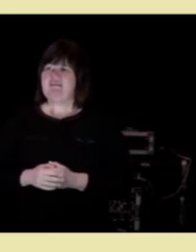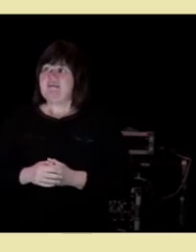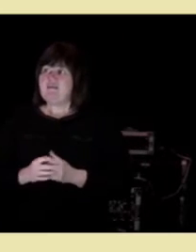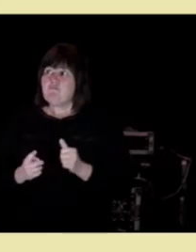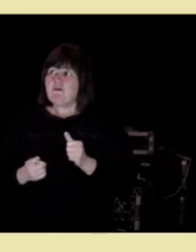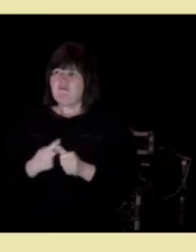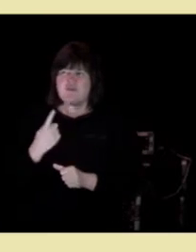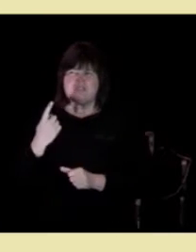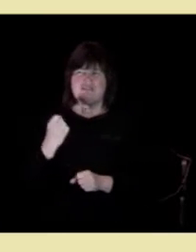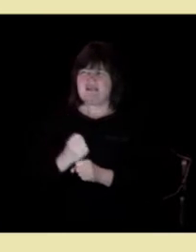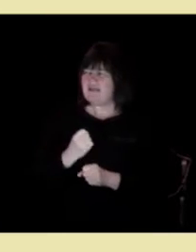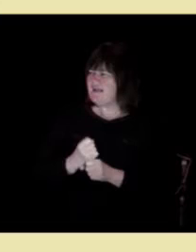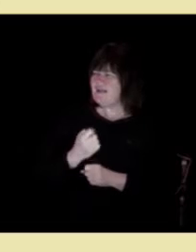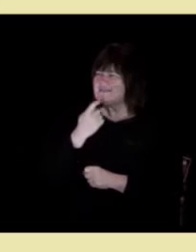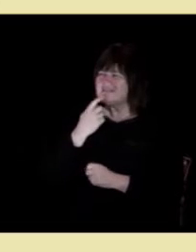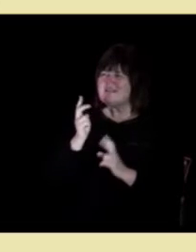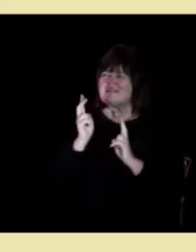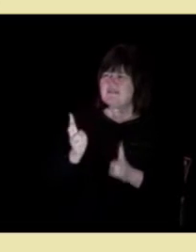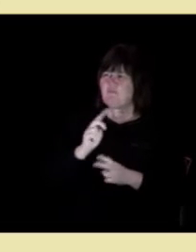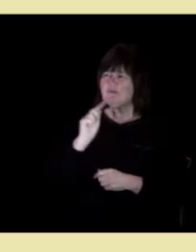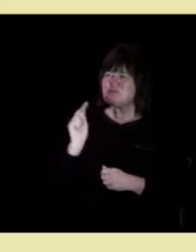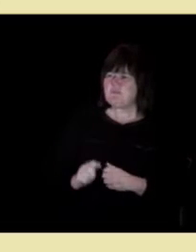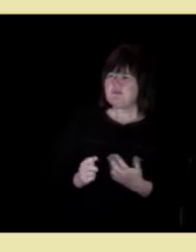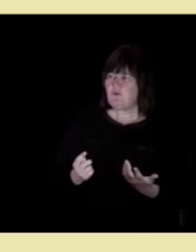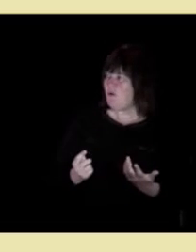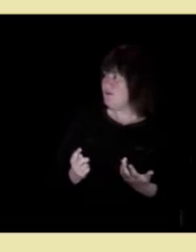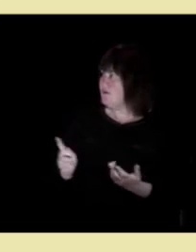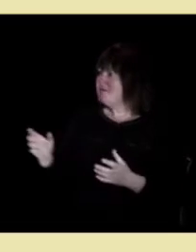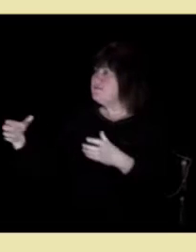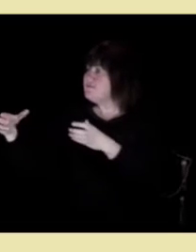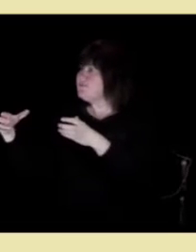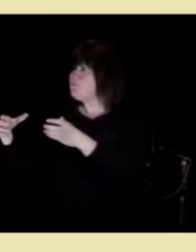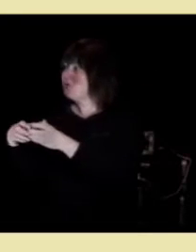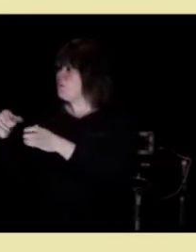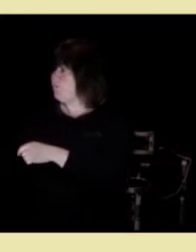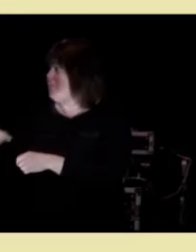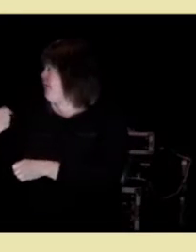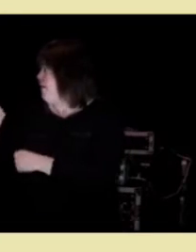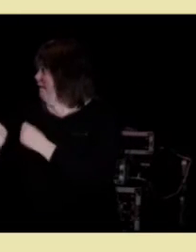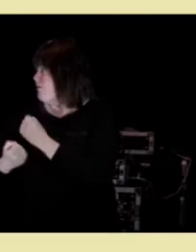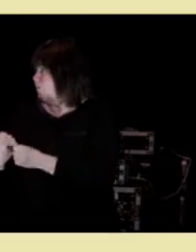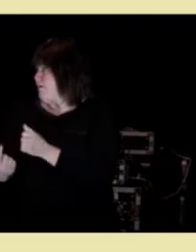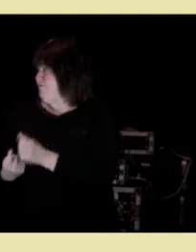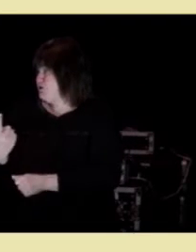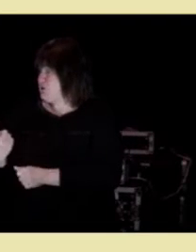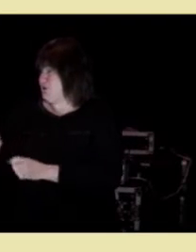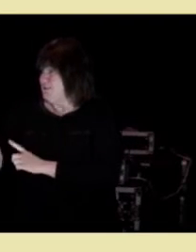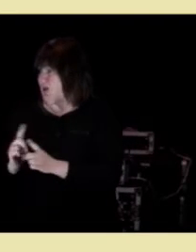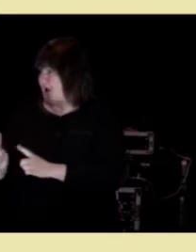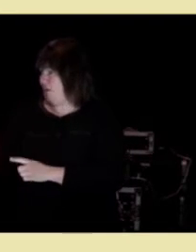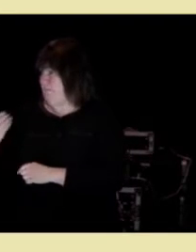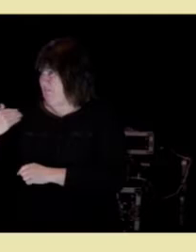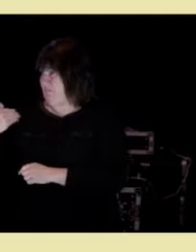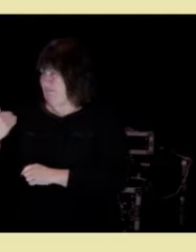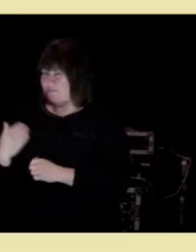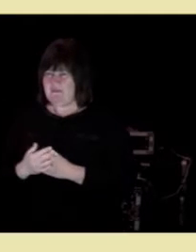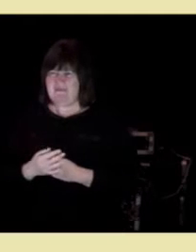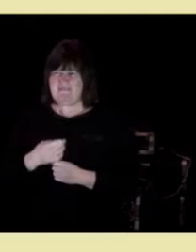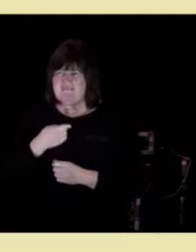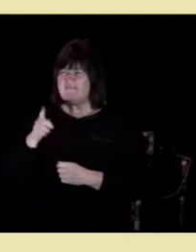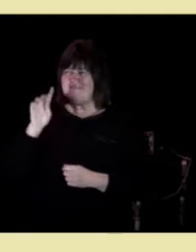egentlig stille det samme spørsmålet som grupper her gjorde i første sangen. Vet dere